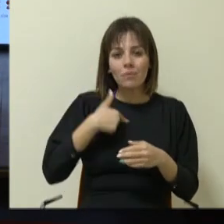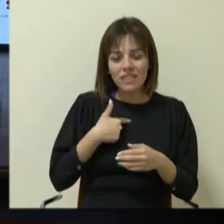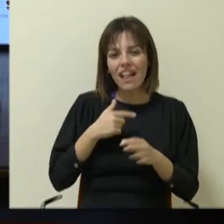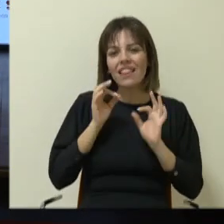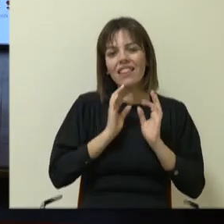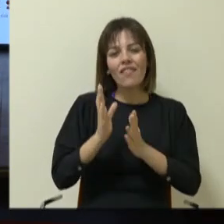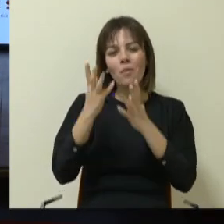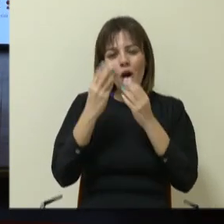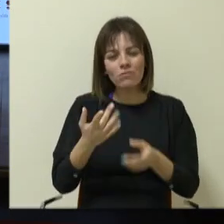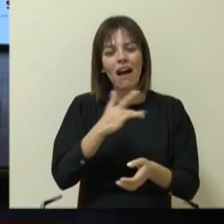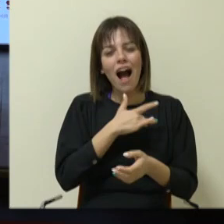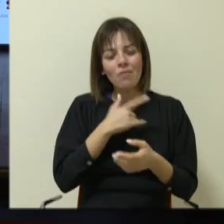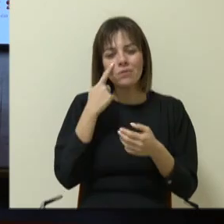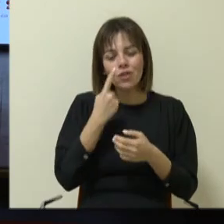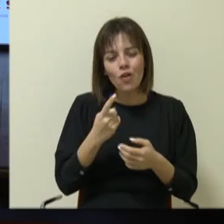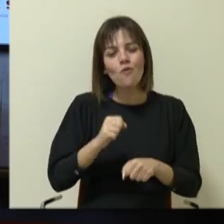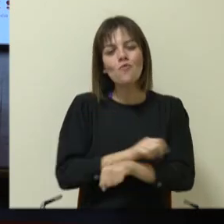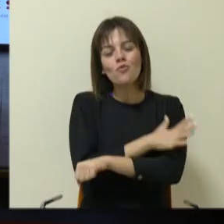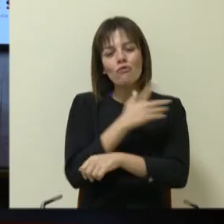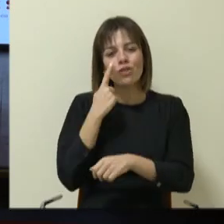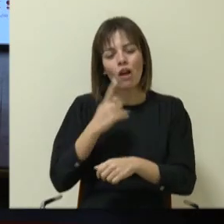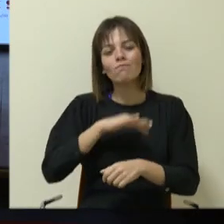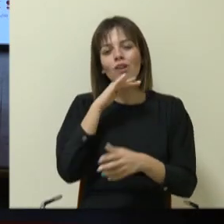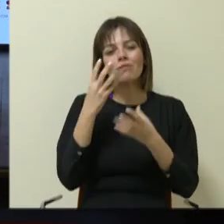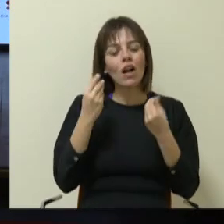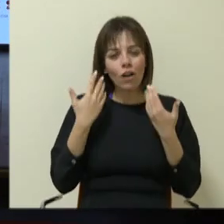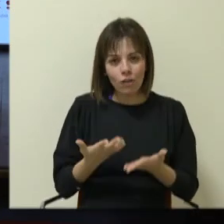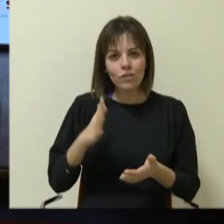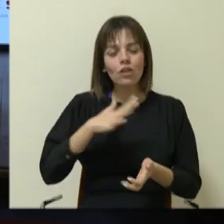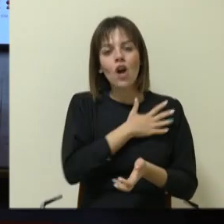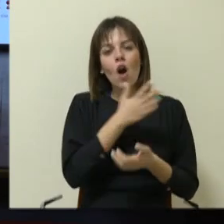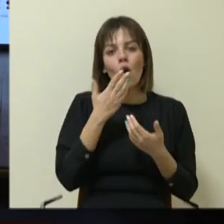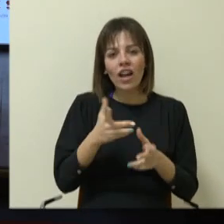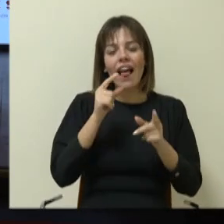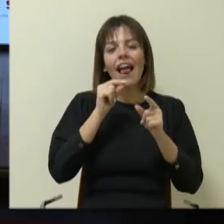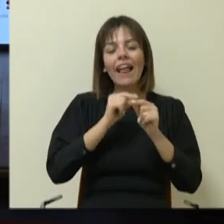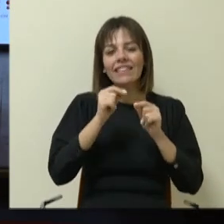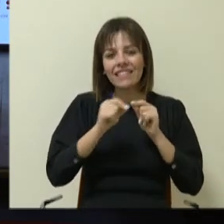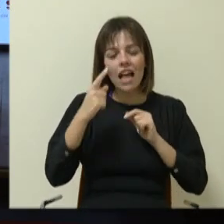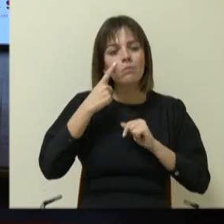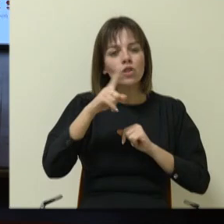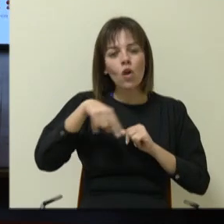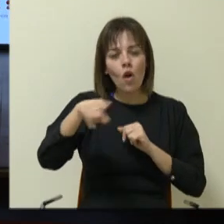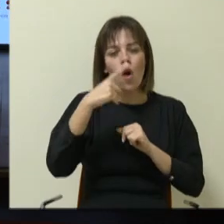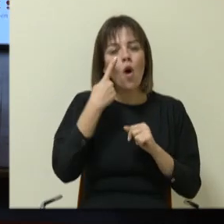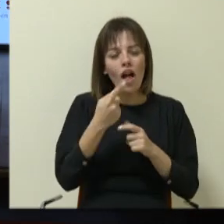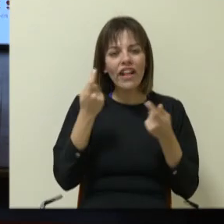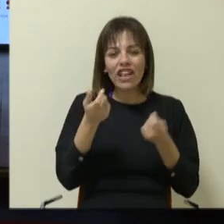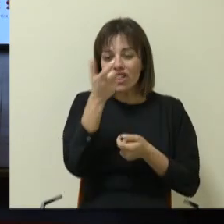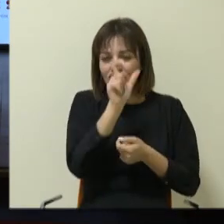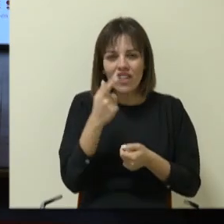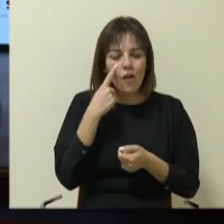olması kalplerimizi refah ve gurur hisleriyle doldurdu. Kongre, iktisadımızın temelini teşkil eden işçi